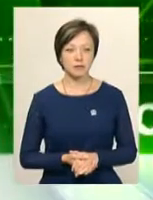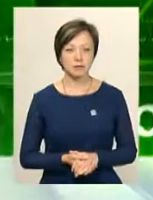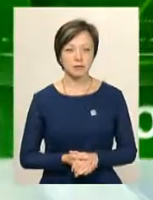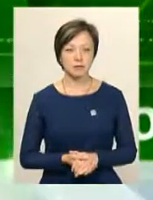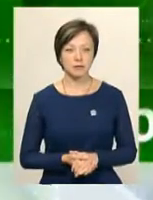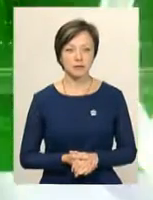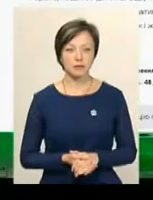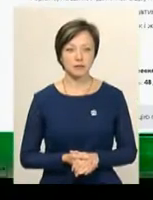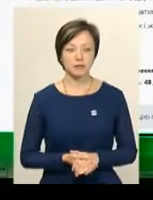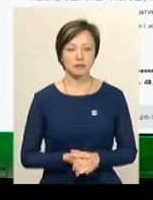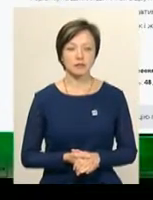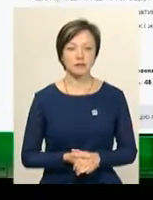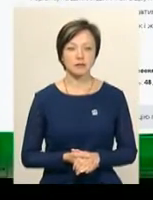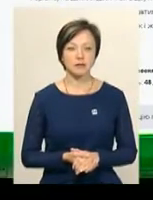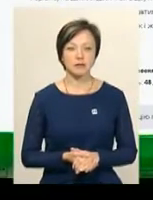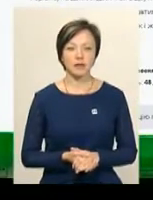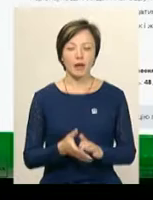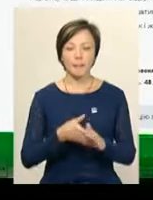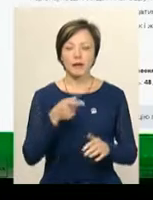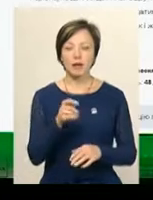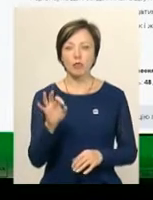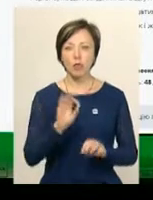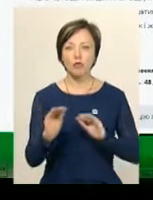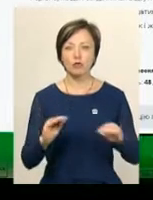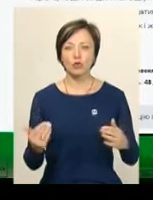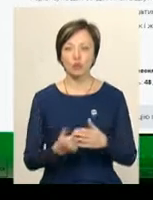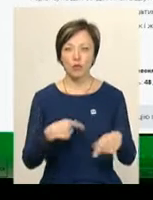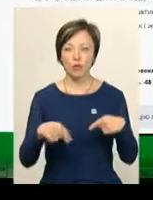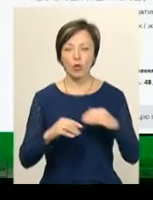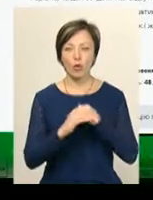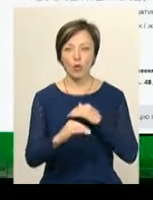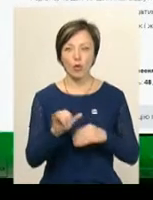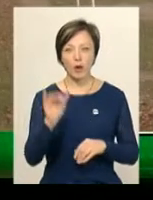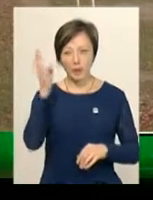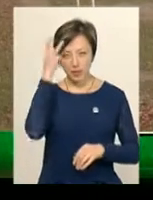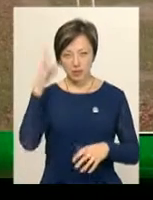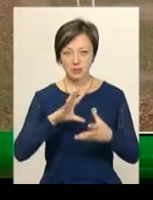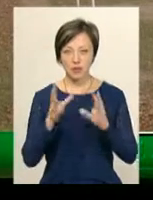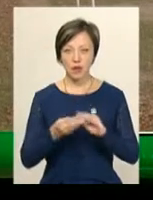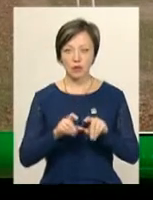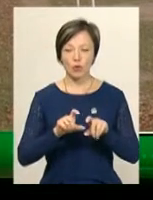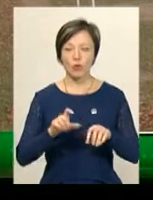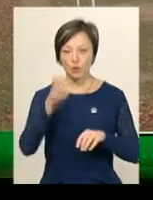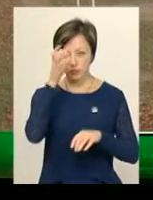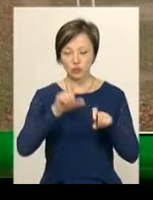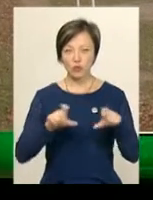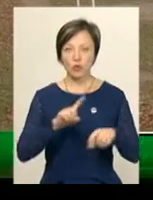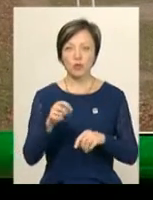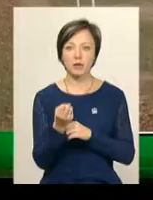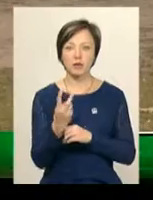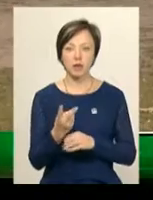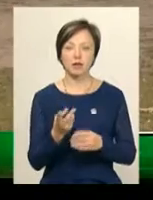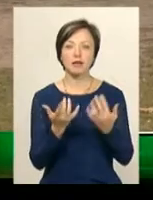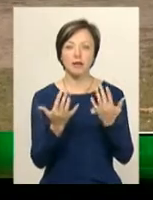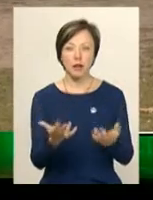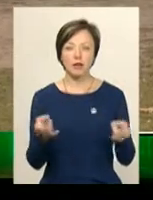Музика Петиція про облаштування нового футбольного поля у Хмельницькій загальноосвітній школі номер 12 набрала